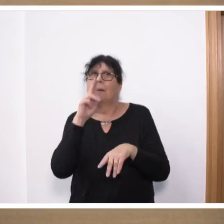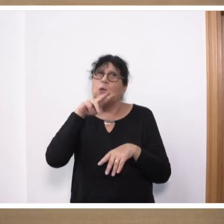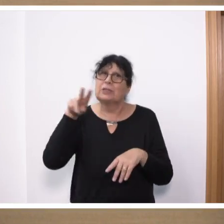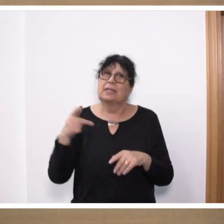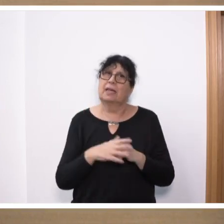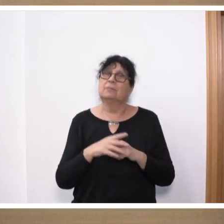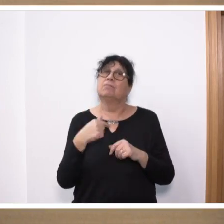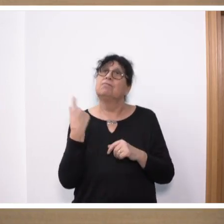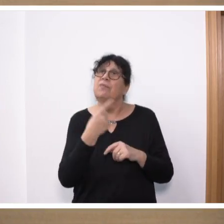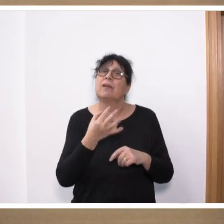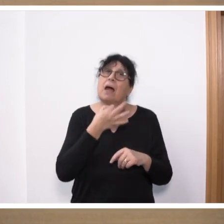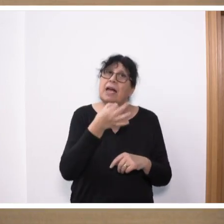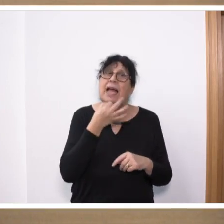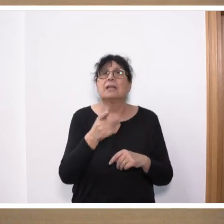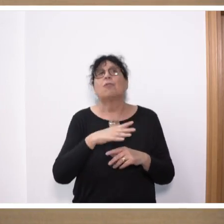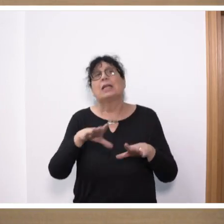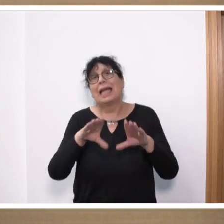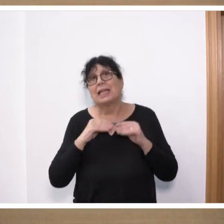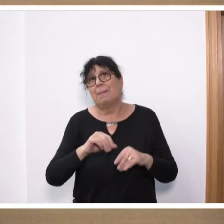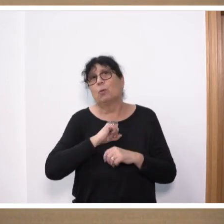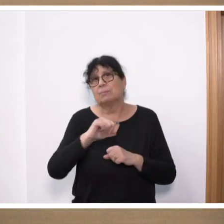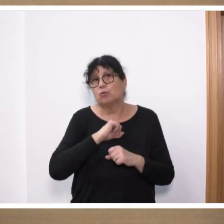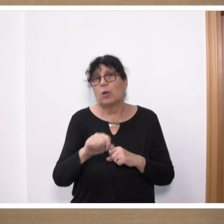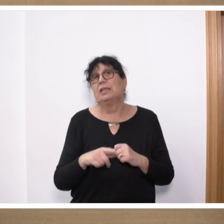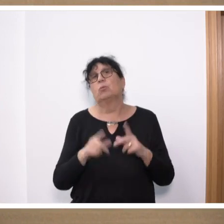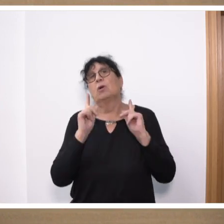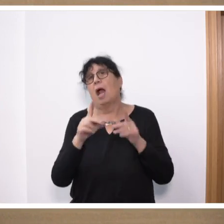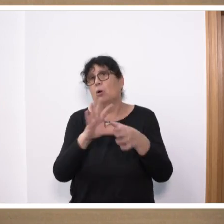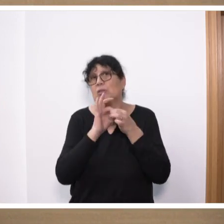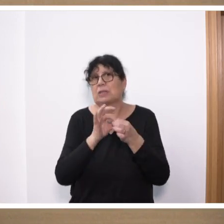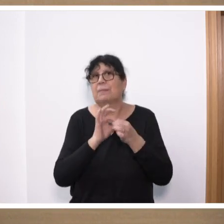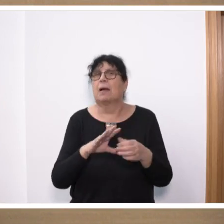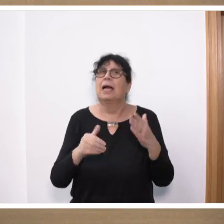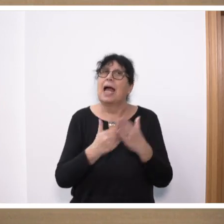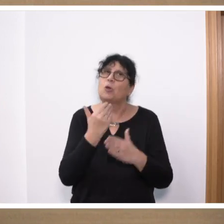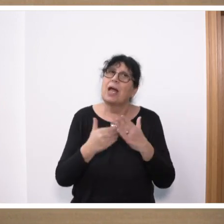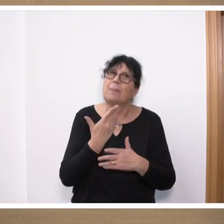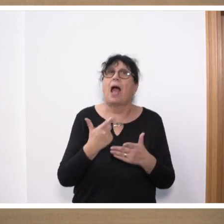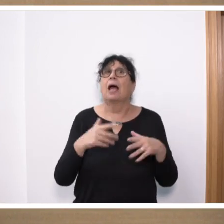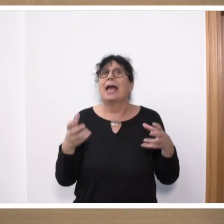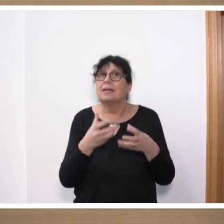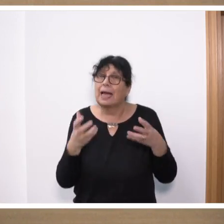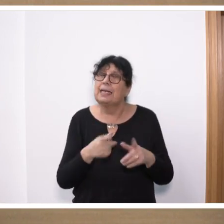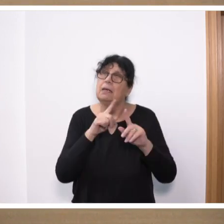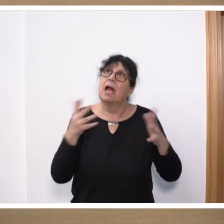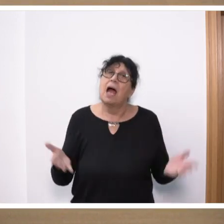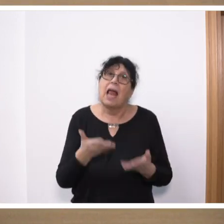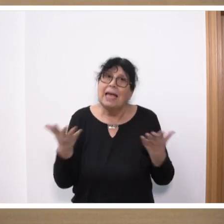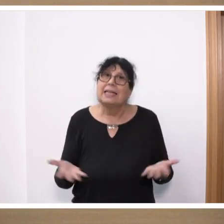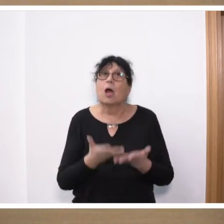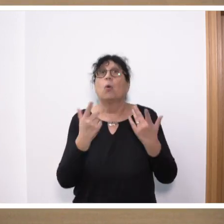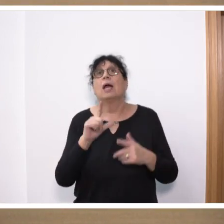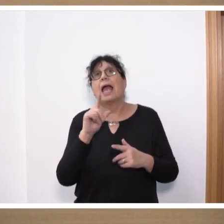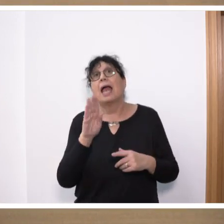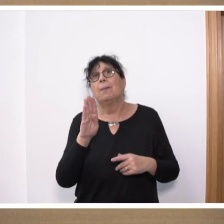reden wir von Genehmigungsbeschleunigung, insbesondere auch im Zusammenhang mit erneuerbaren Energien, aber auch mit Erleichterungen in der LBO